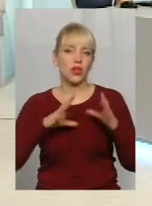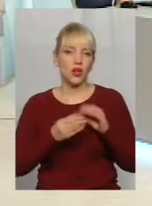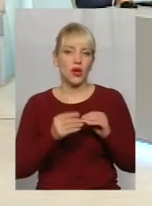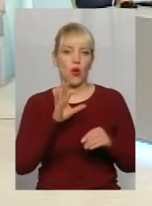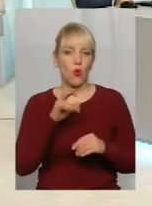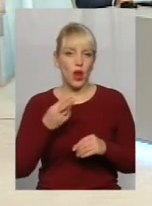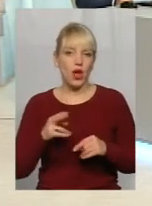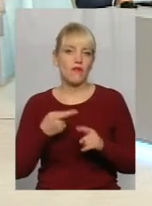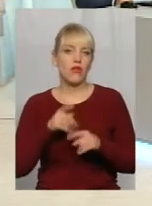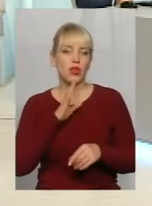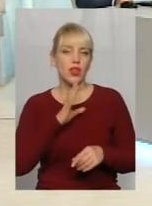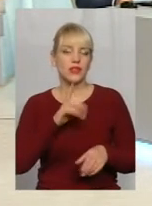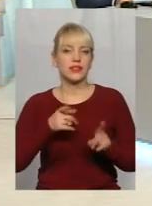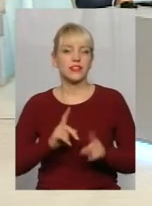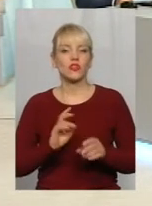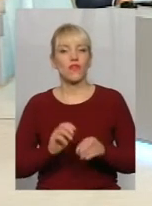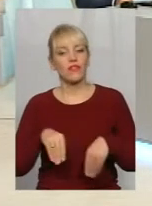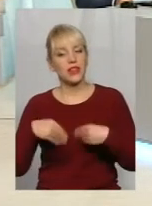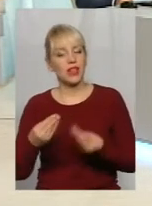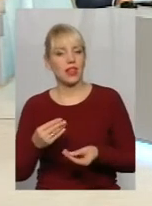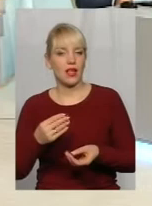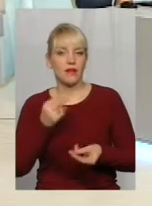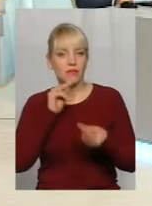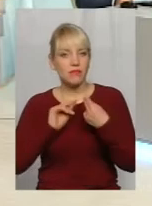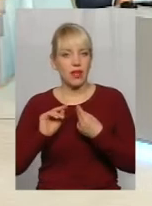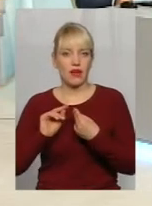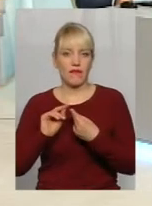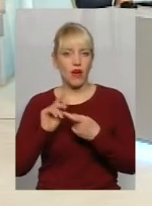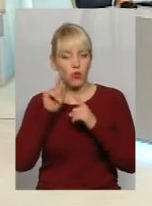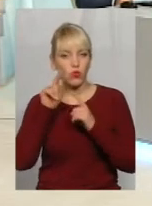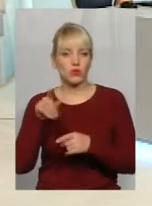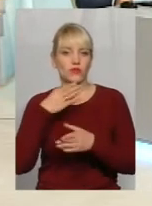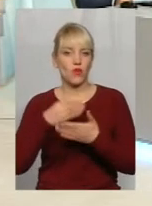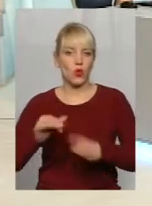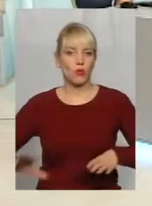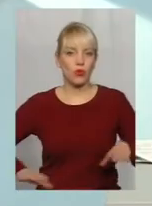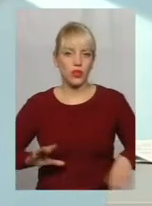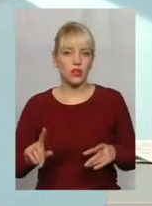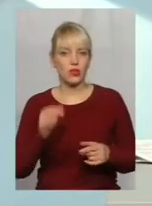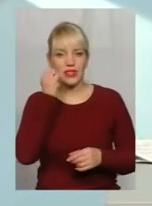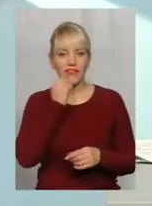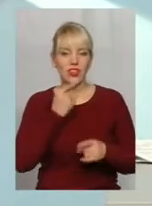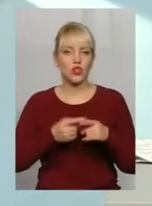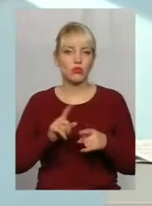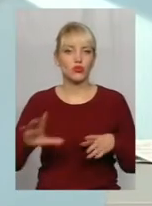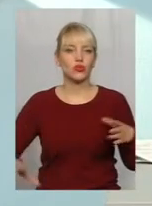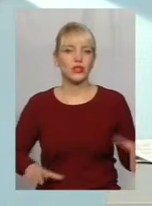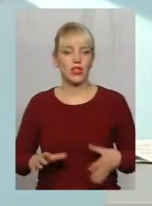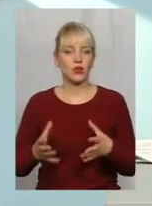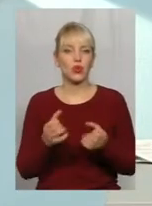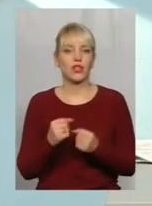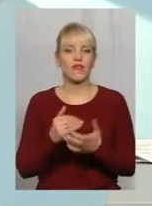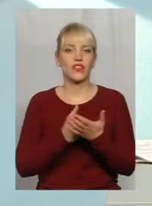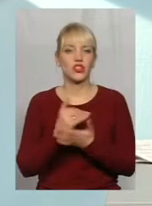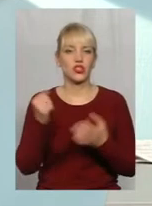вона дійсно віддала перевагу своєму тренеру, бо завдяки тому, що тренер отримує, будемо говорити, в школі